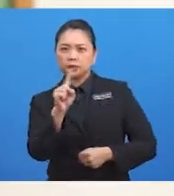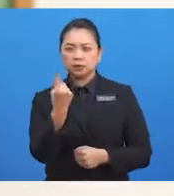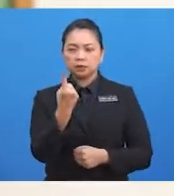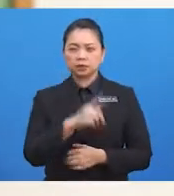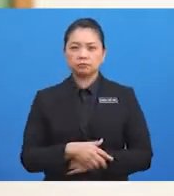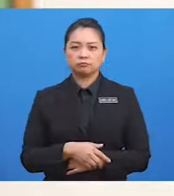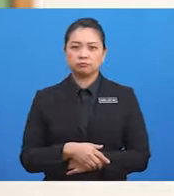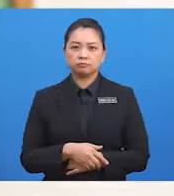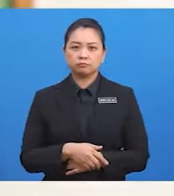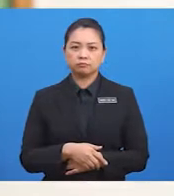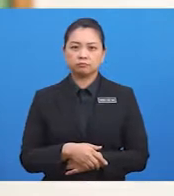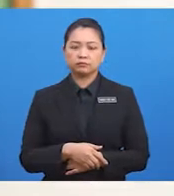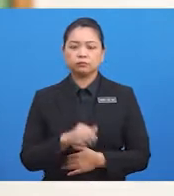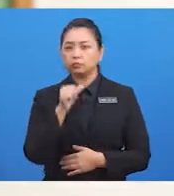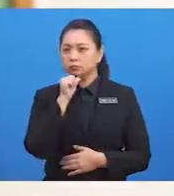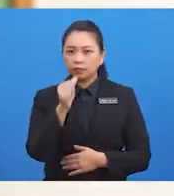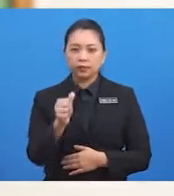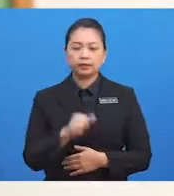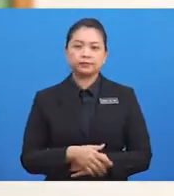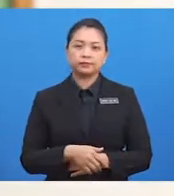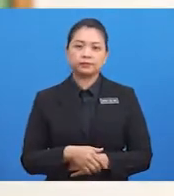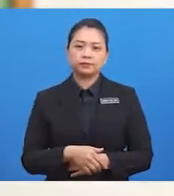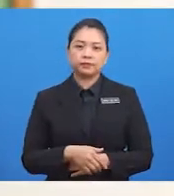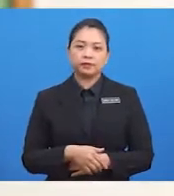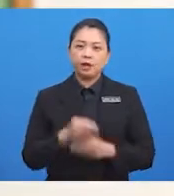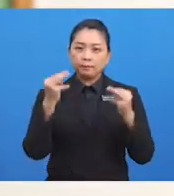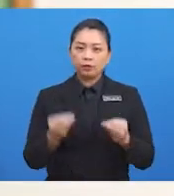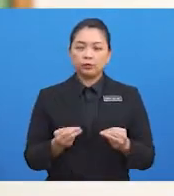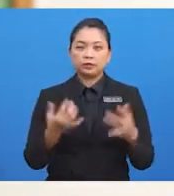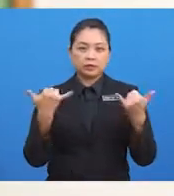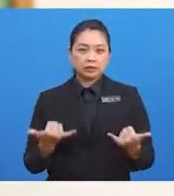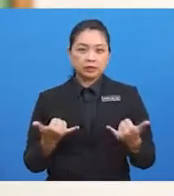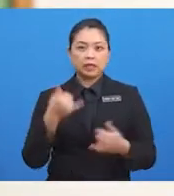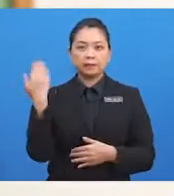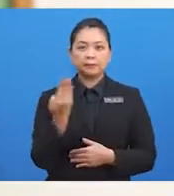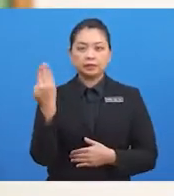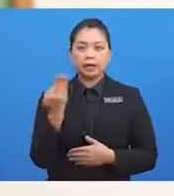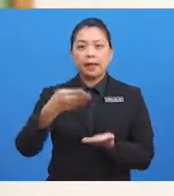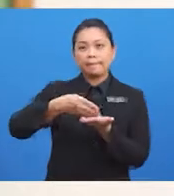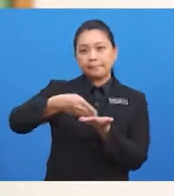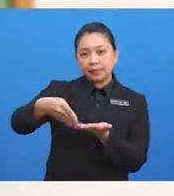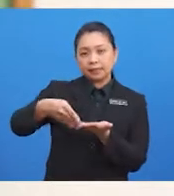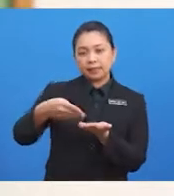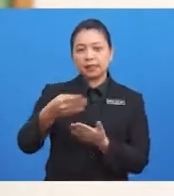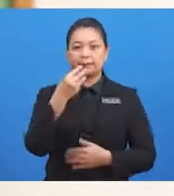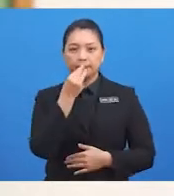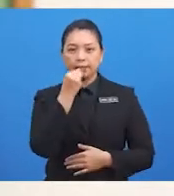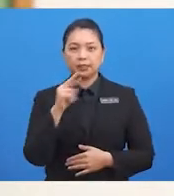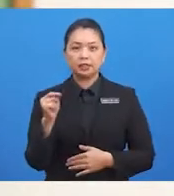Tidak. Manusia Zaman sekarang biasanya membeli makanan dari kedai makan,